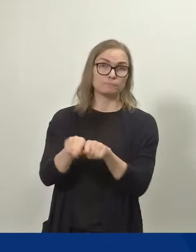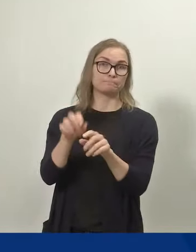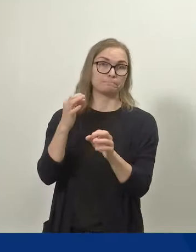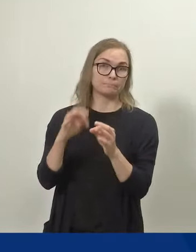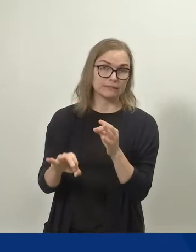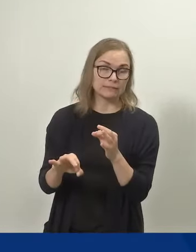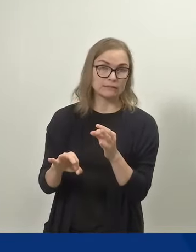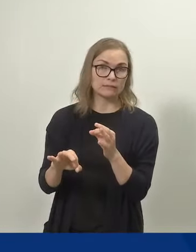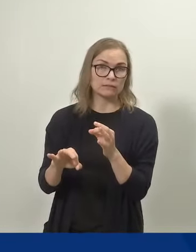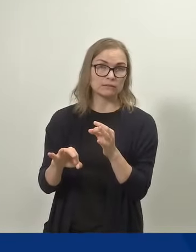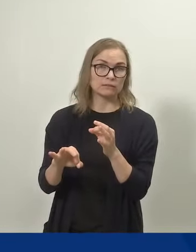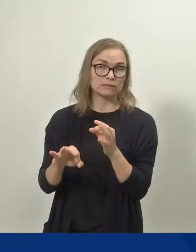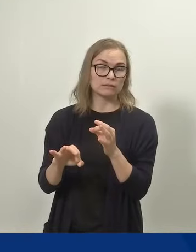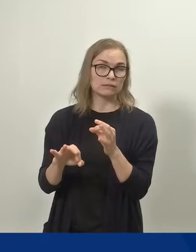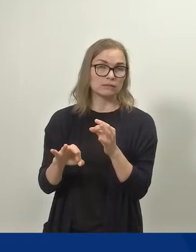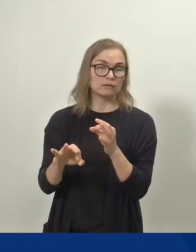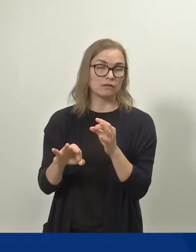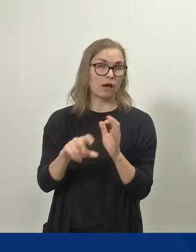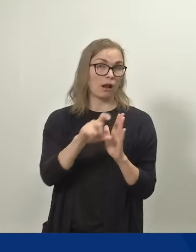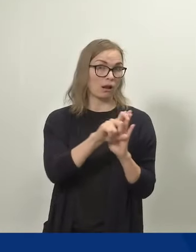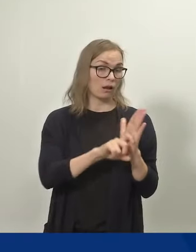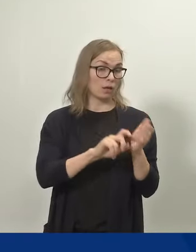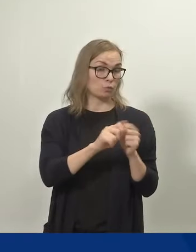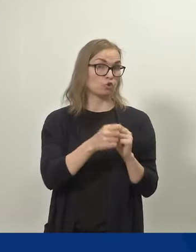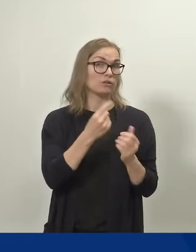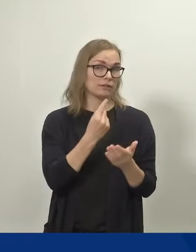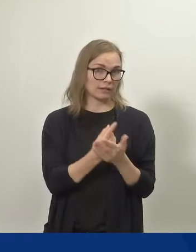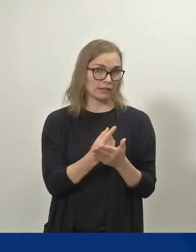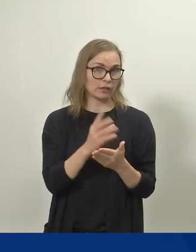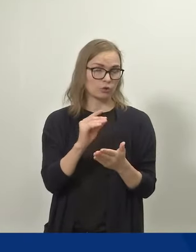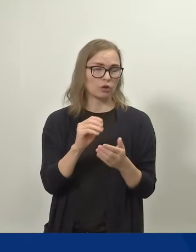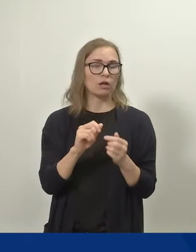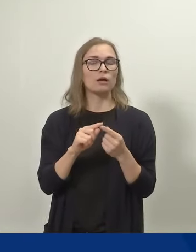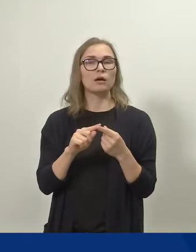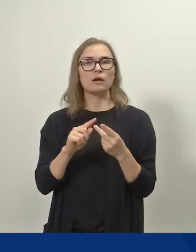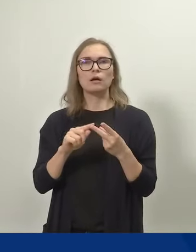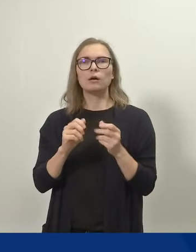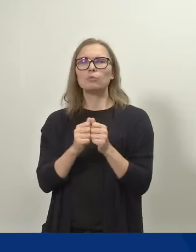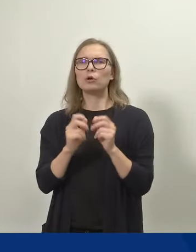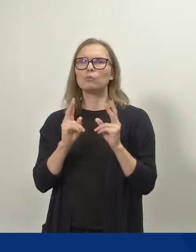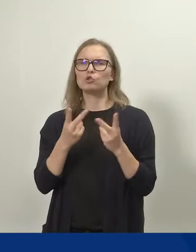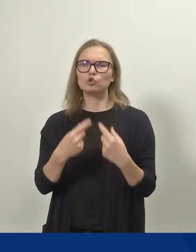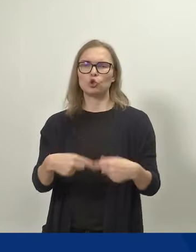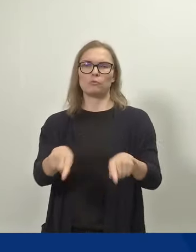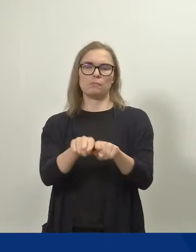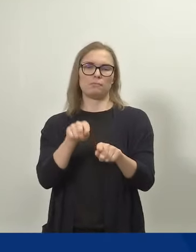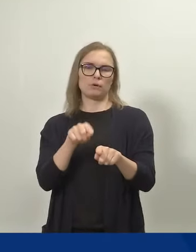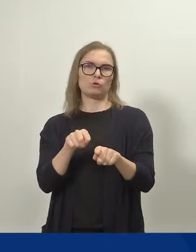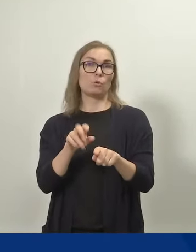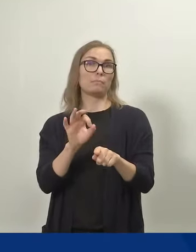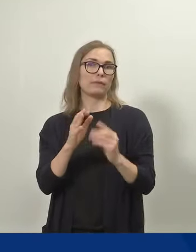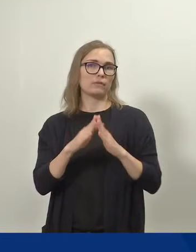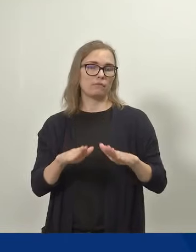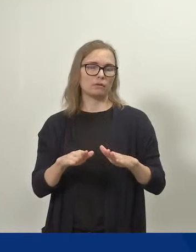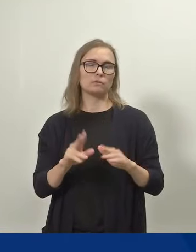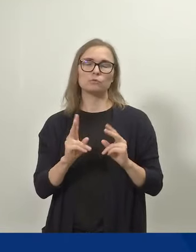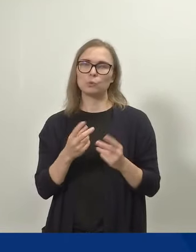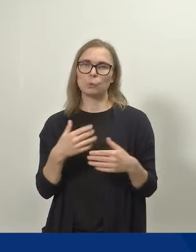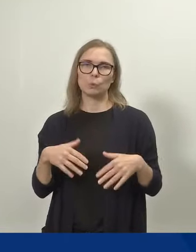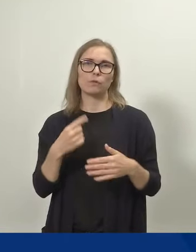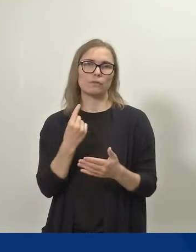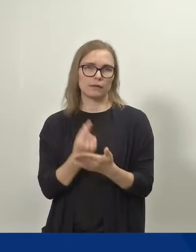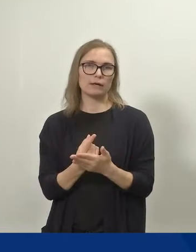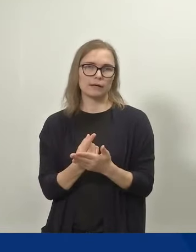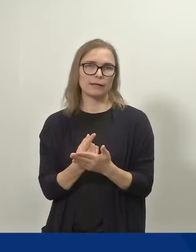näiden lainmuutosten lisäksi on toimeenpanon merkitys keskeinen. Ja